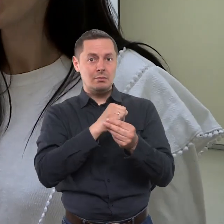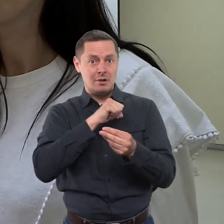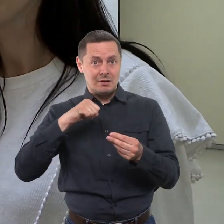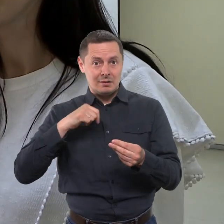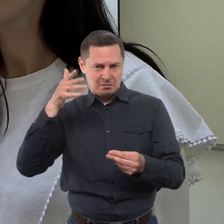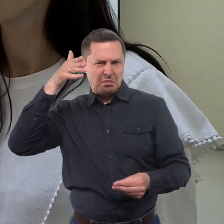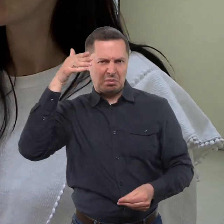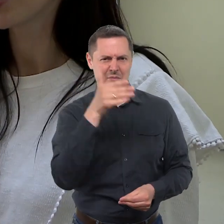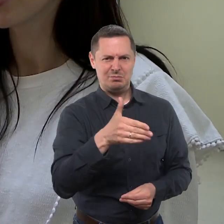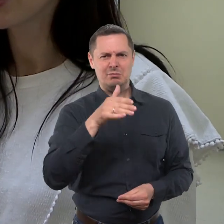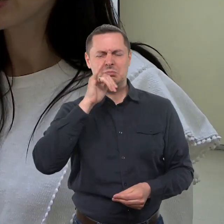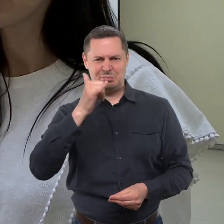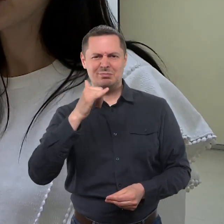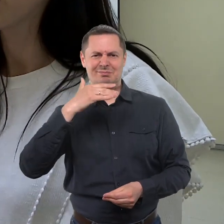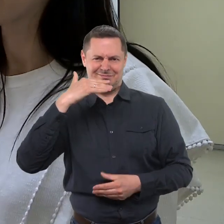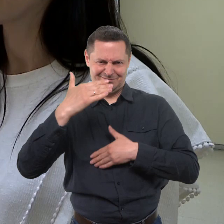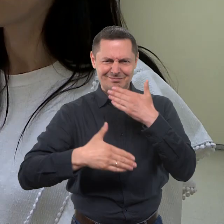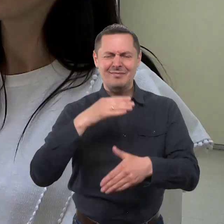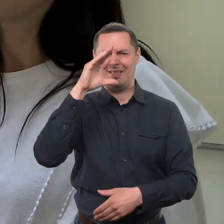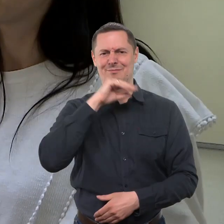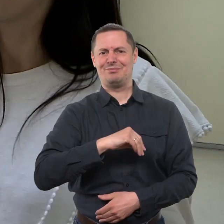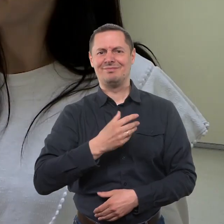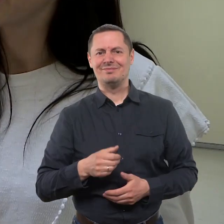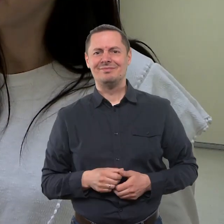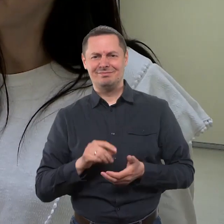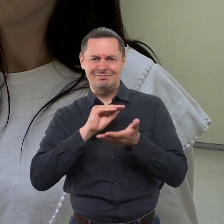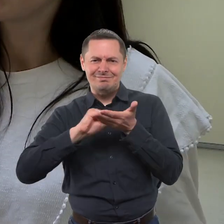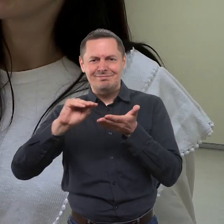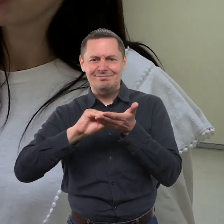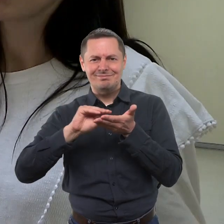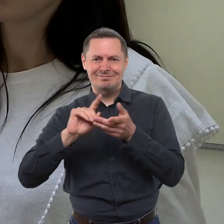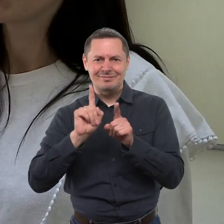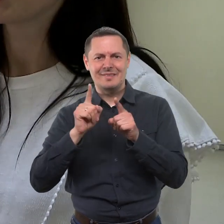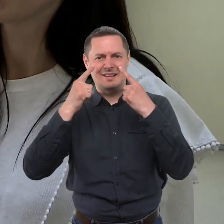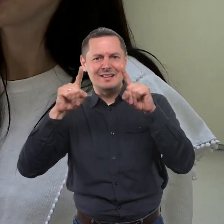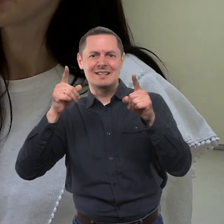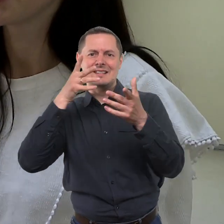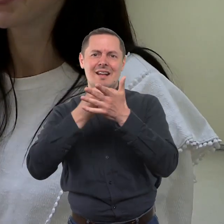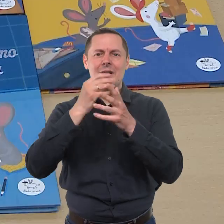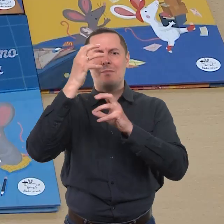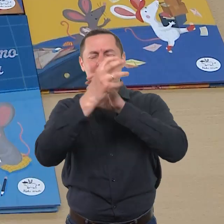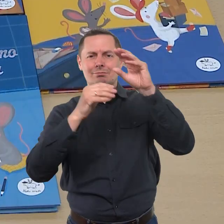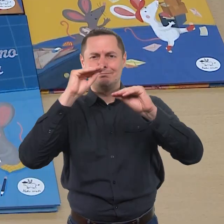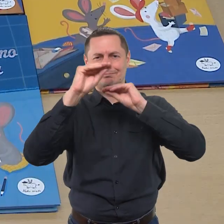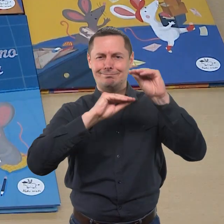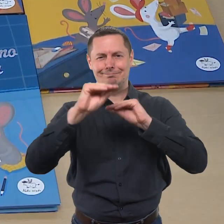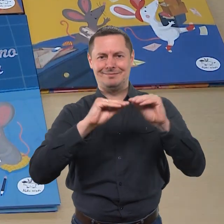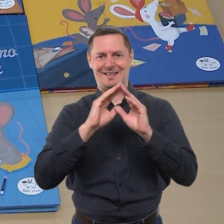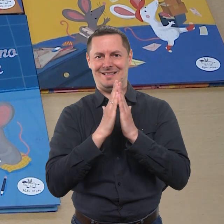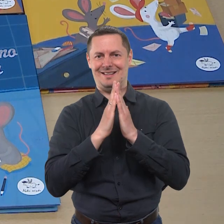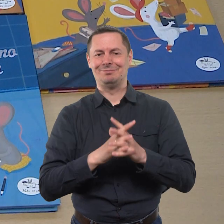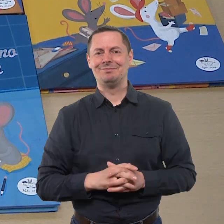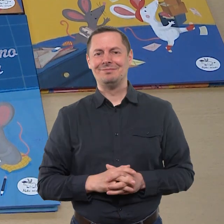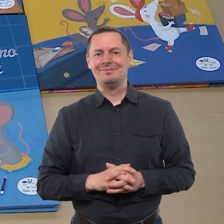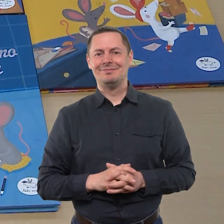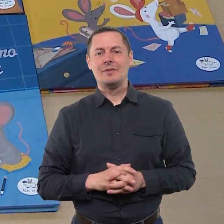paksperimentuoti ir džiaugiuosi, kad kartais vaikai man pasako, kad irgi buvo persikėlė, nuskaitį įdomių mano knygas. Pirmaja knyga maždaug prieš